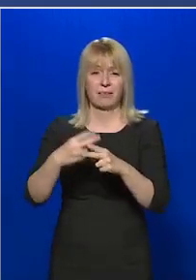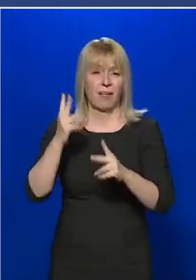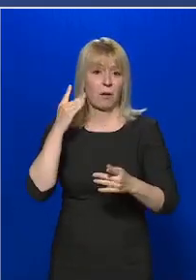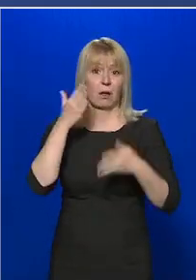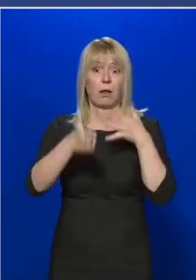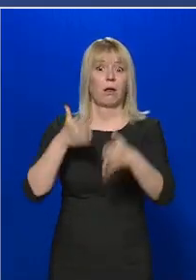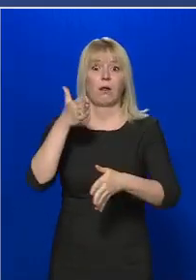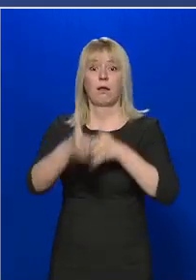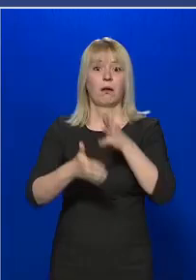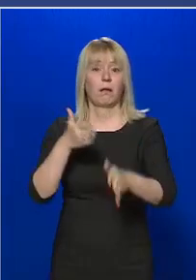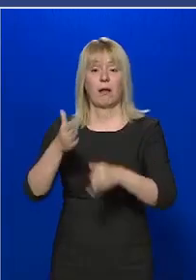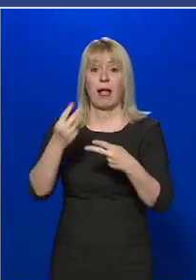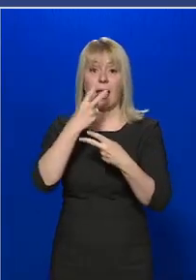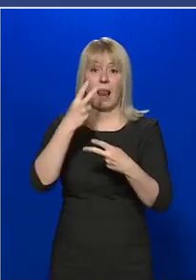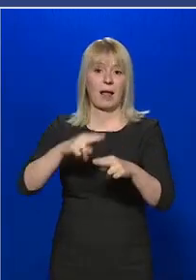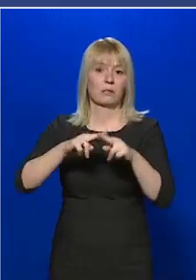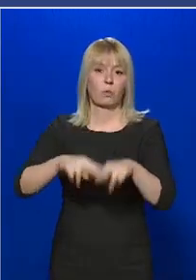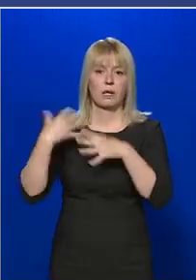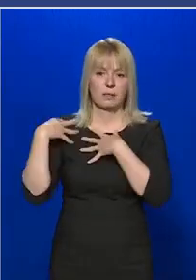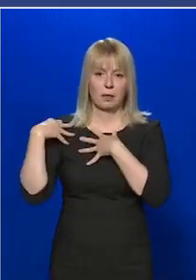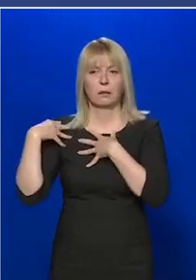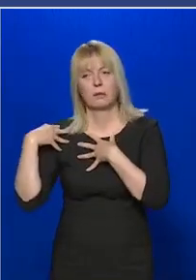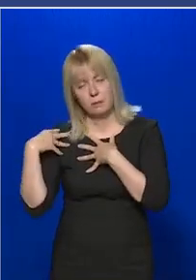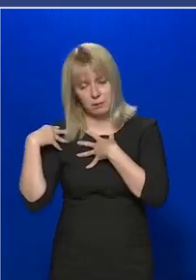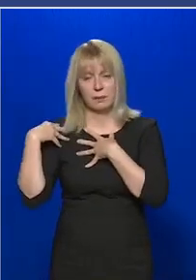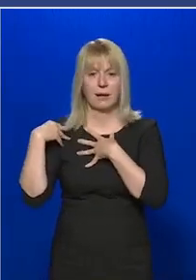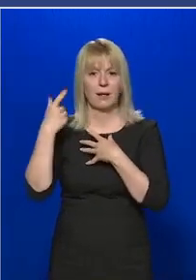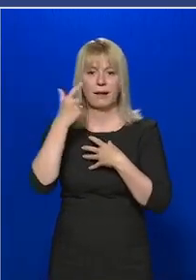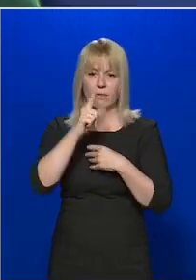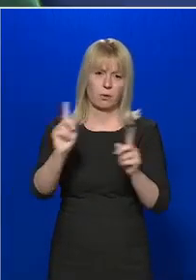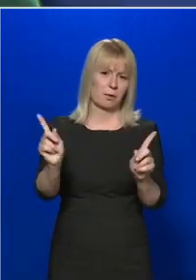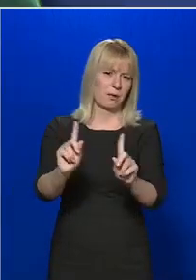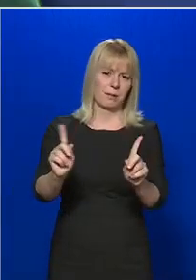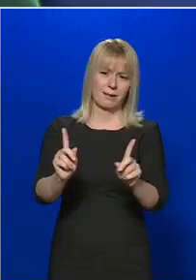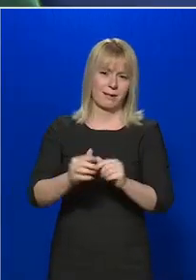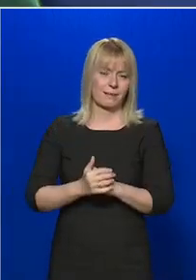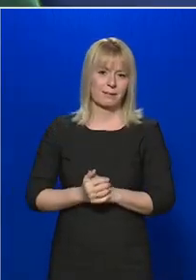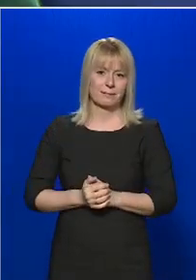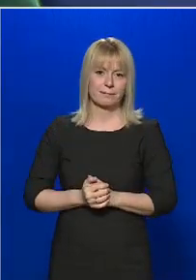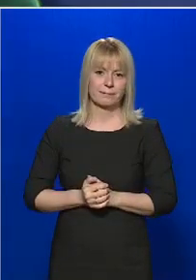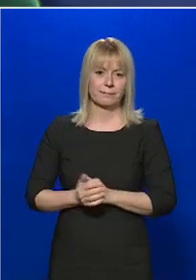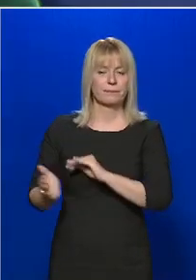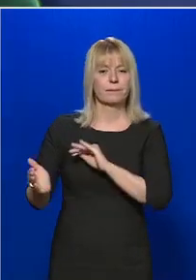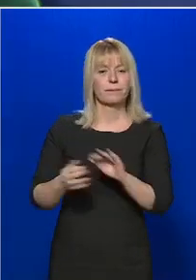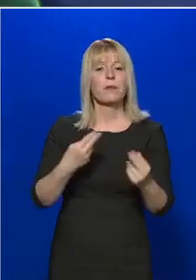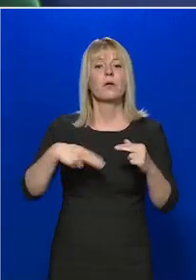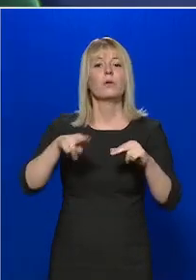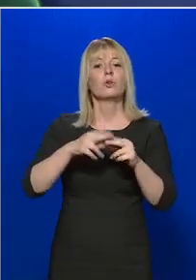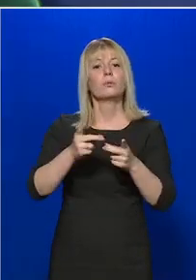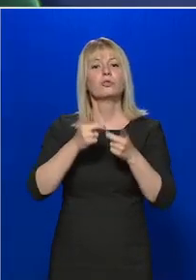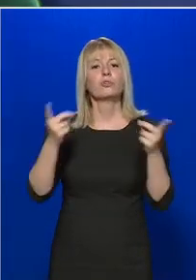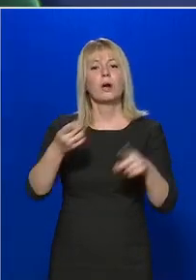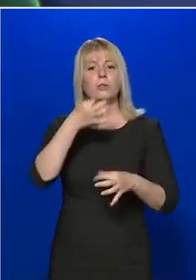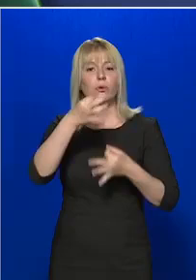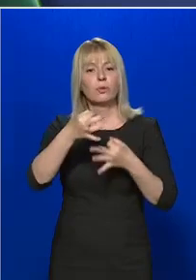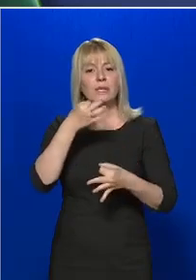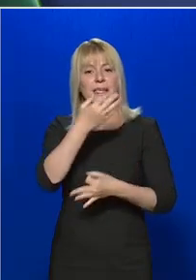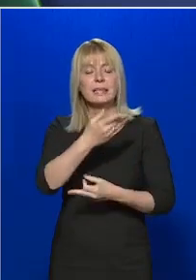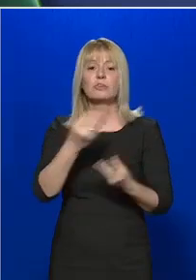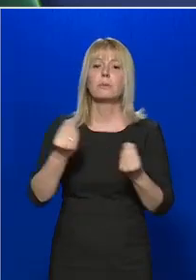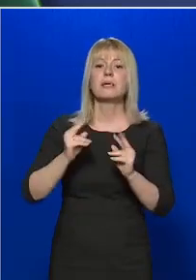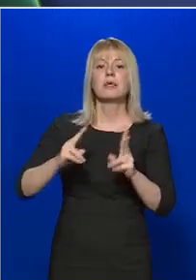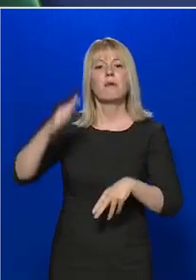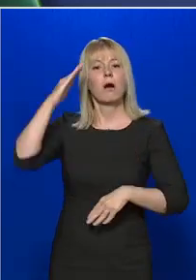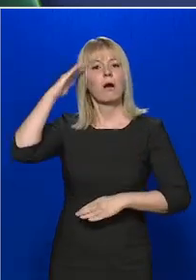ellátó rendszerre tulajdonképpen ráterhelődik. Több sajtóorganum is érdeklődik, hogy miért vannak